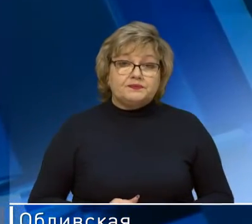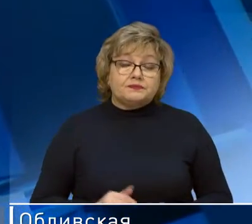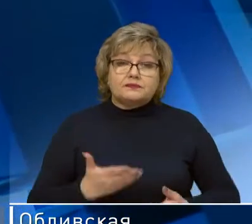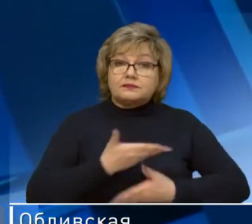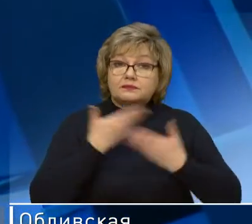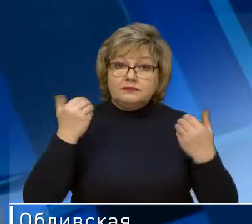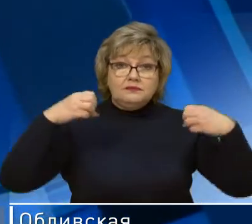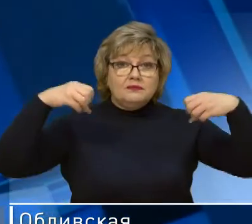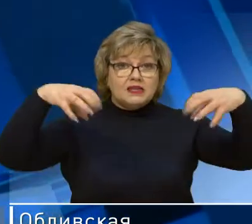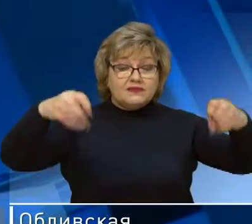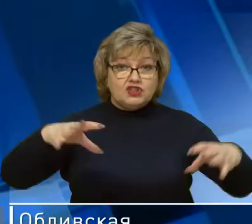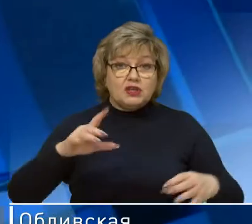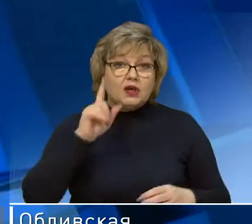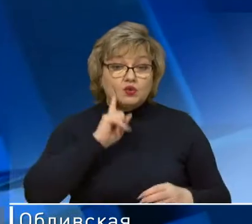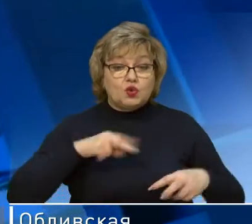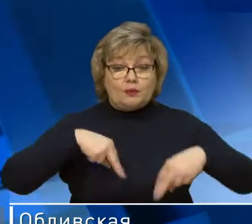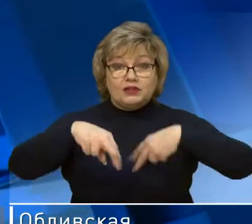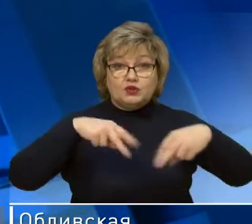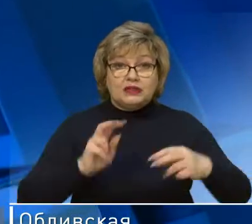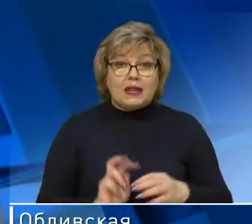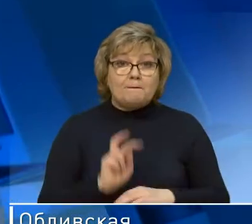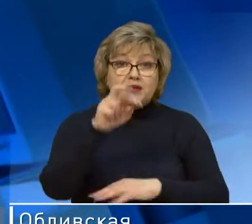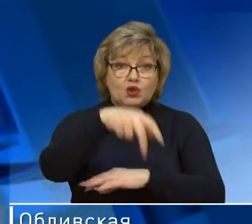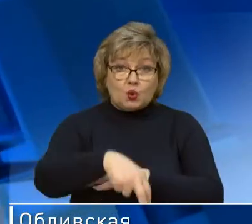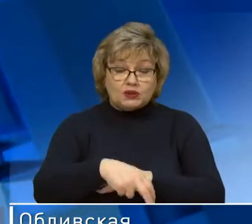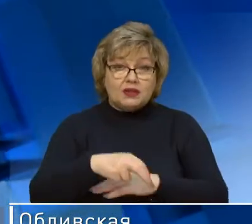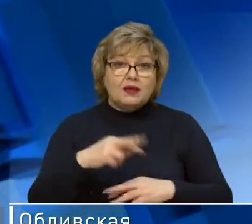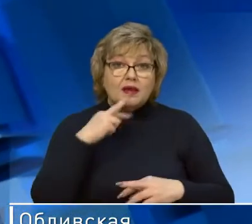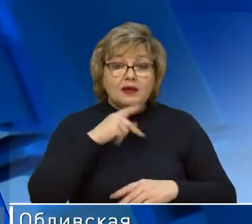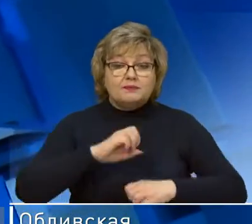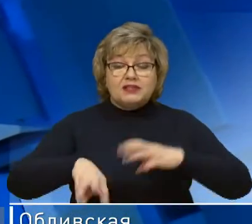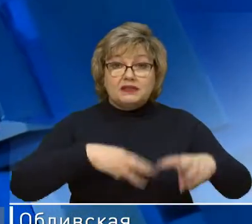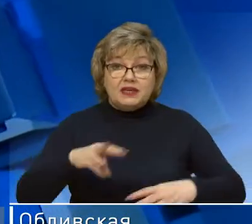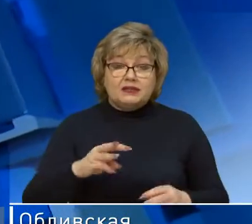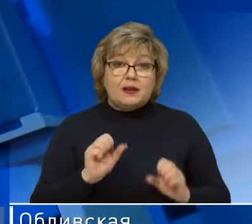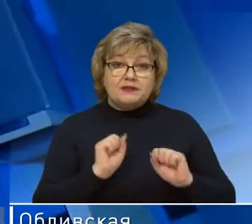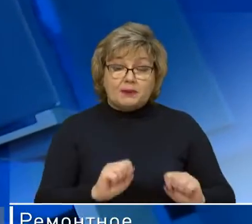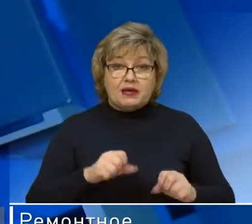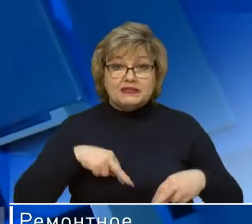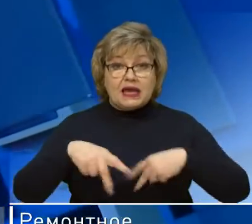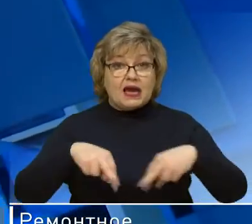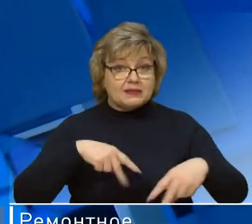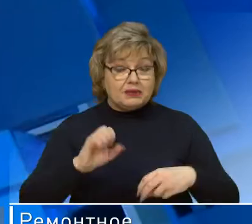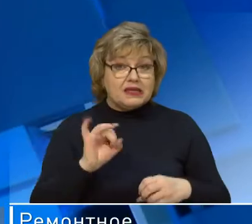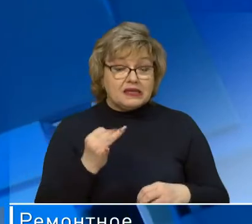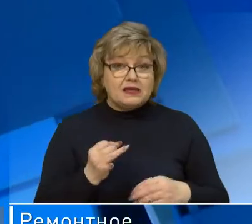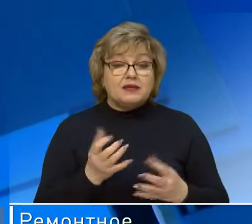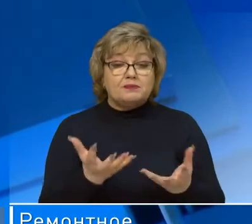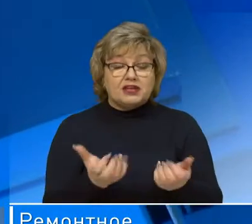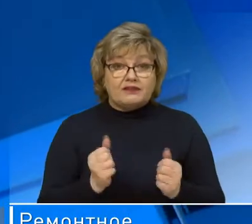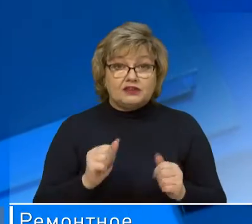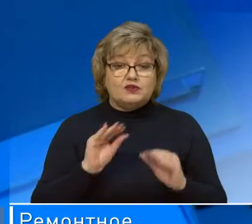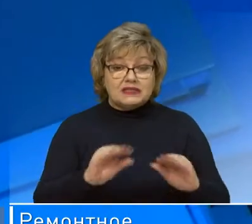Отсутствие освещения, обустроенного тротуара для перехода и реагентов для безопасной ходьбы и мест для перехватывающей стоянки